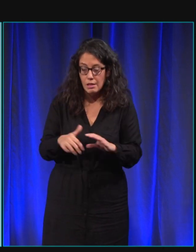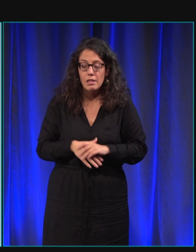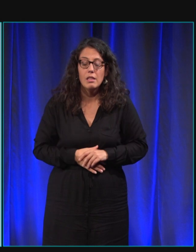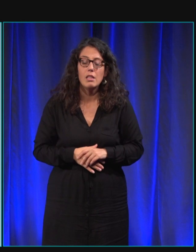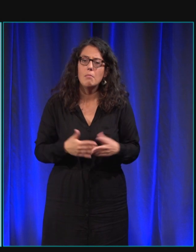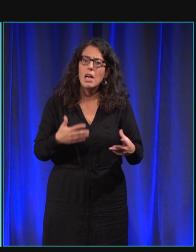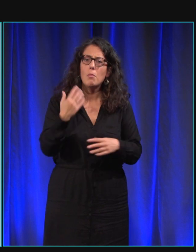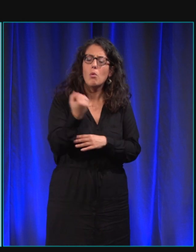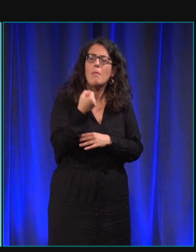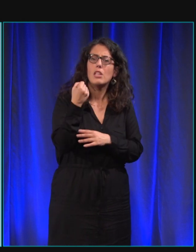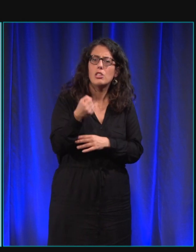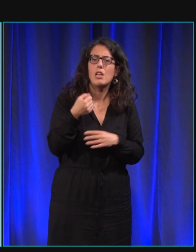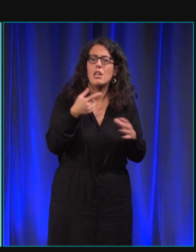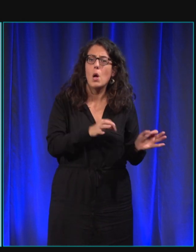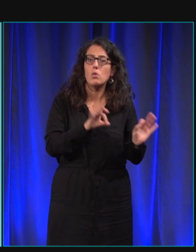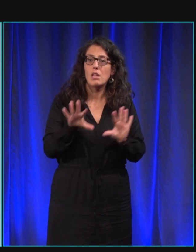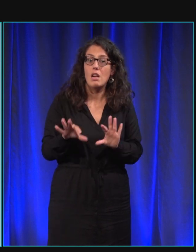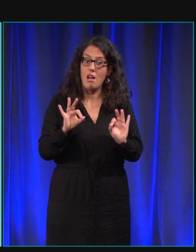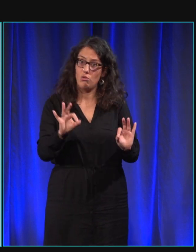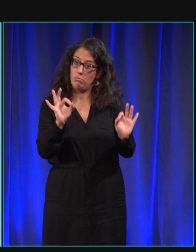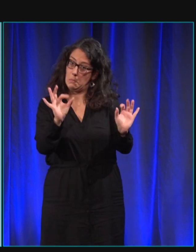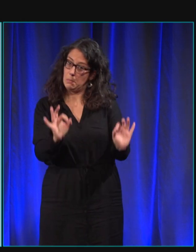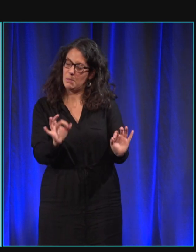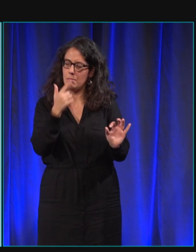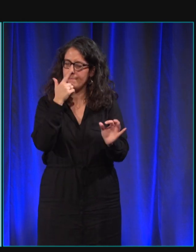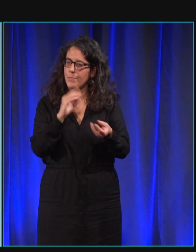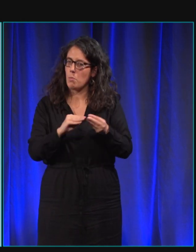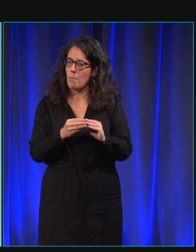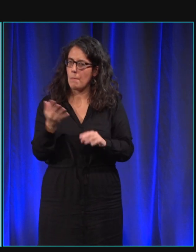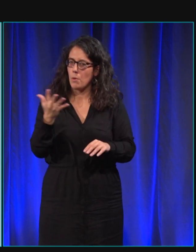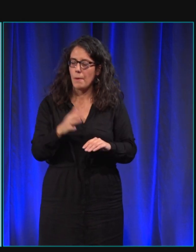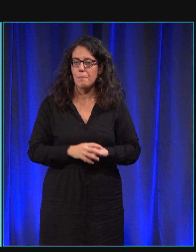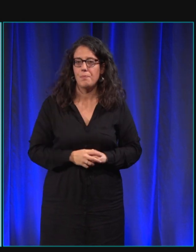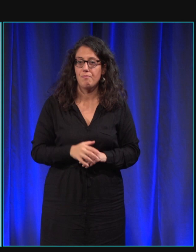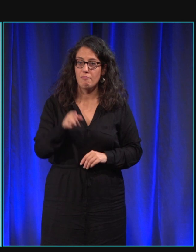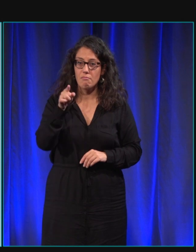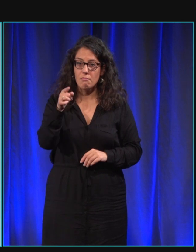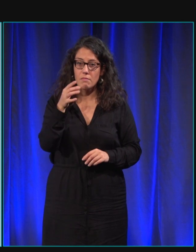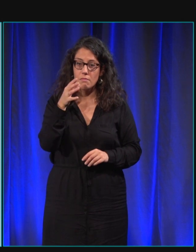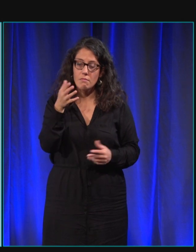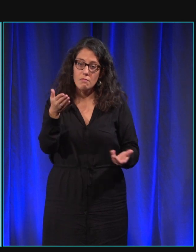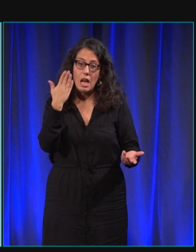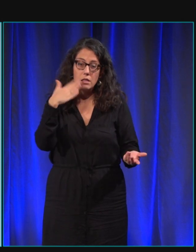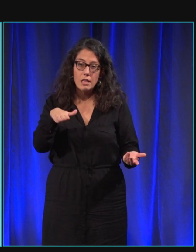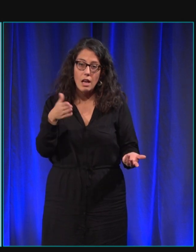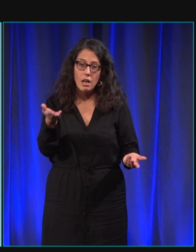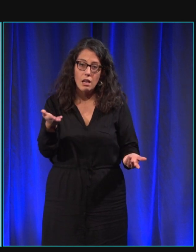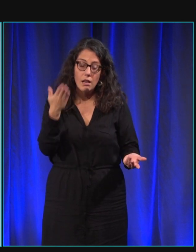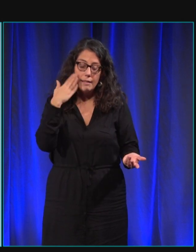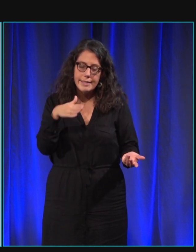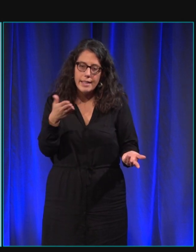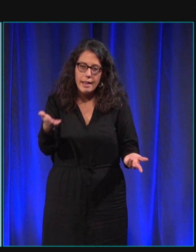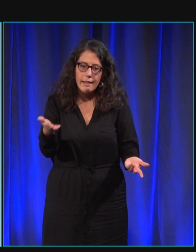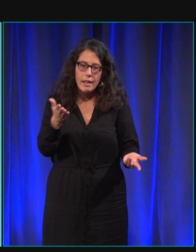pour le berger australien c'est très bien ce que vous faites mais il un petit problème c'est que vous ne pouvez pas ignorer que c'est un chien qui